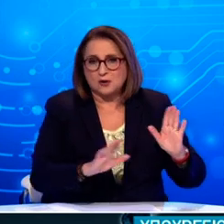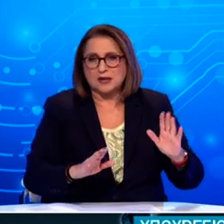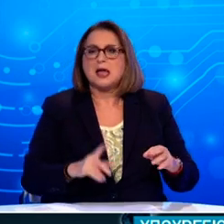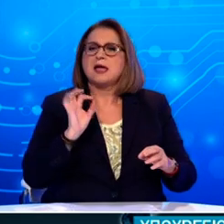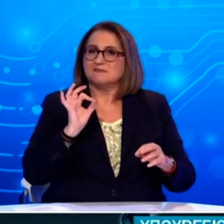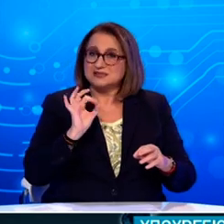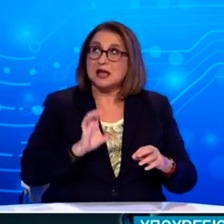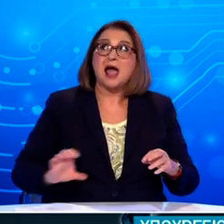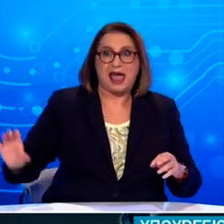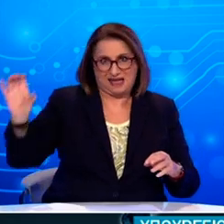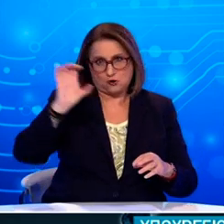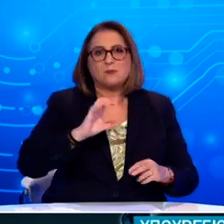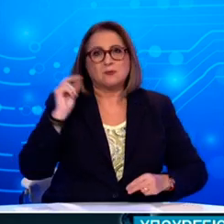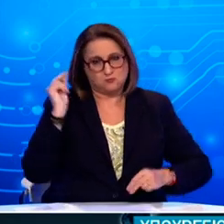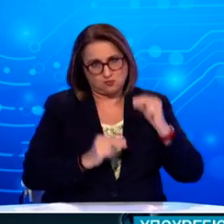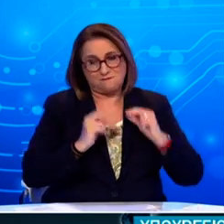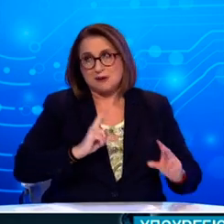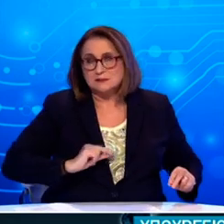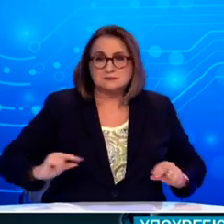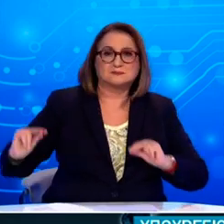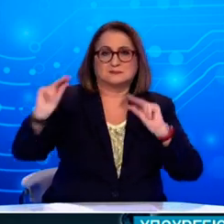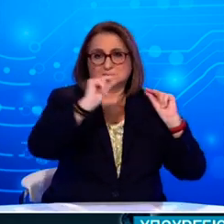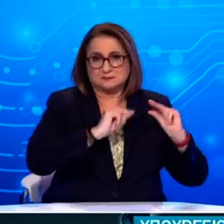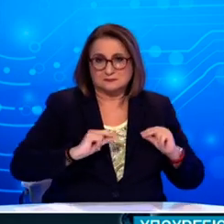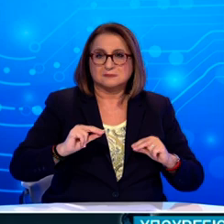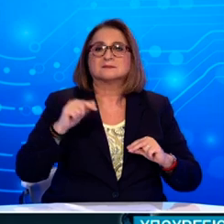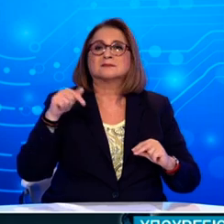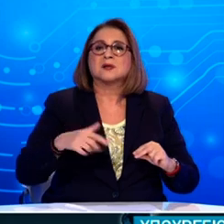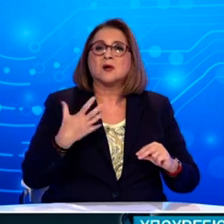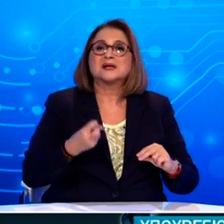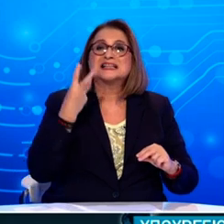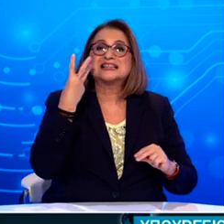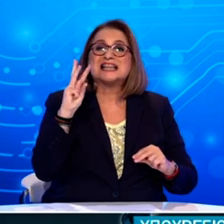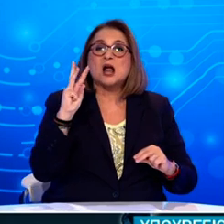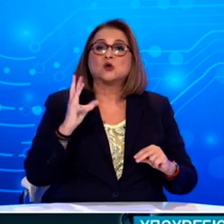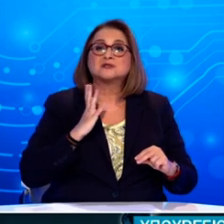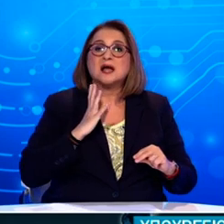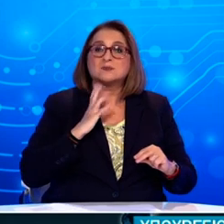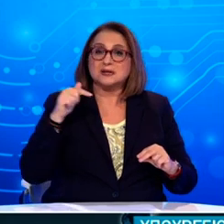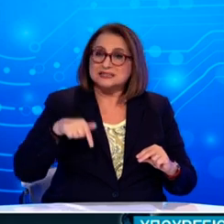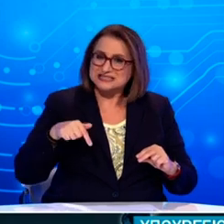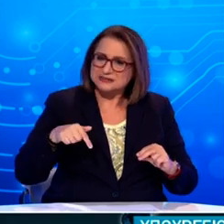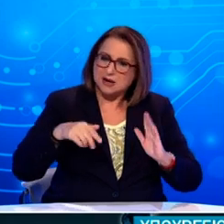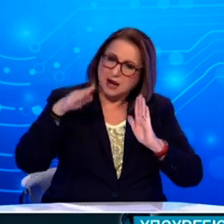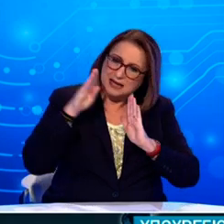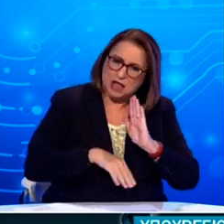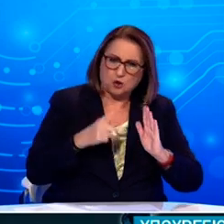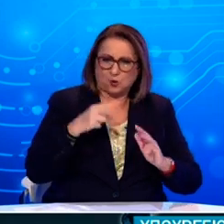διαγνώσεις COVID-19 που υπερβαίνουν τις περισσότερες ημέρες πάνω από 300. Σήμερα είχαμε λίγο πιο κάτω,